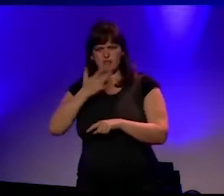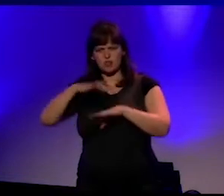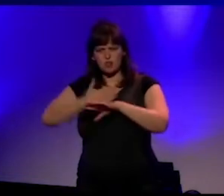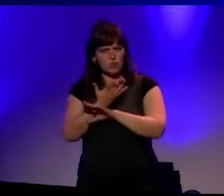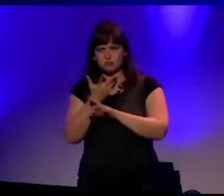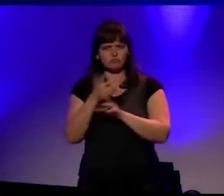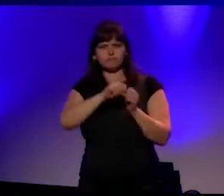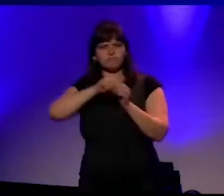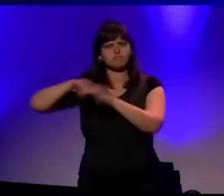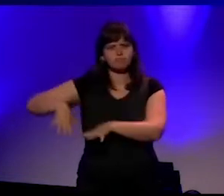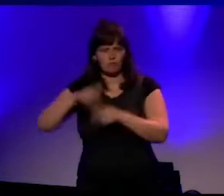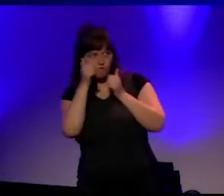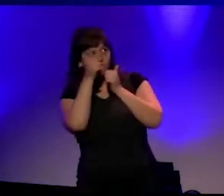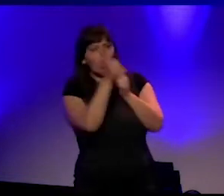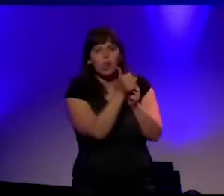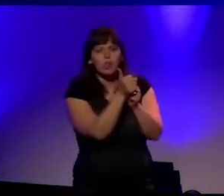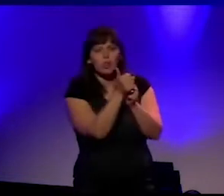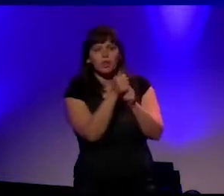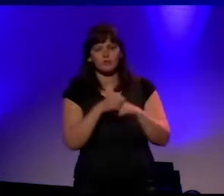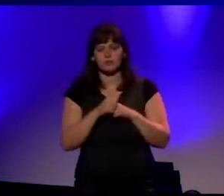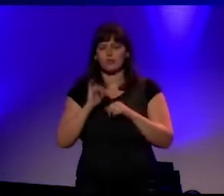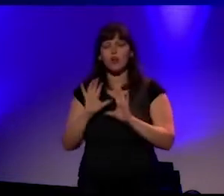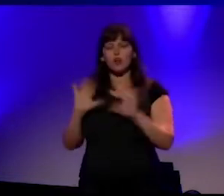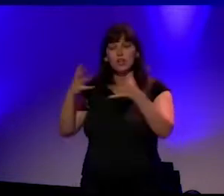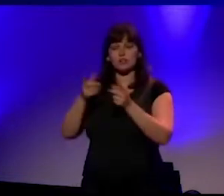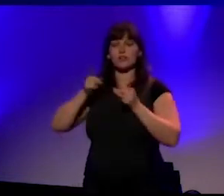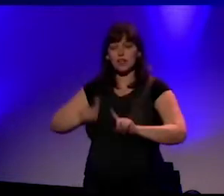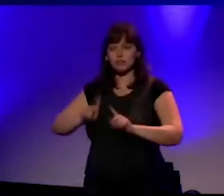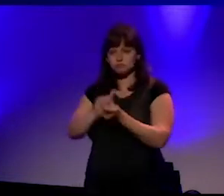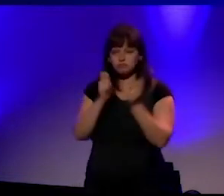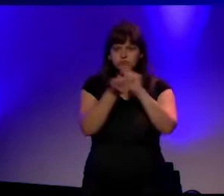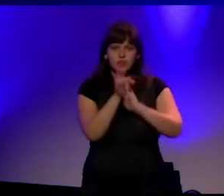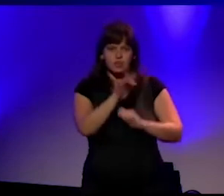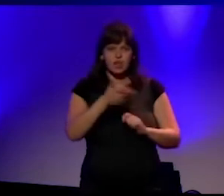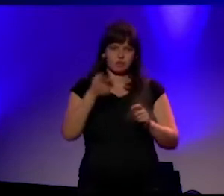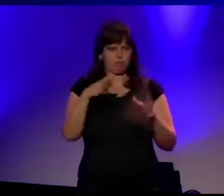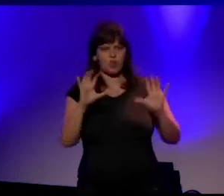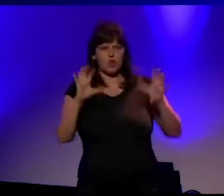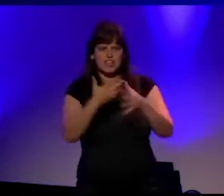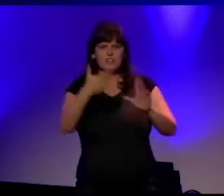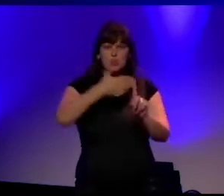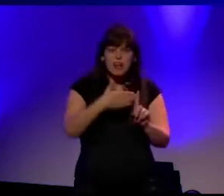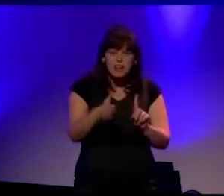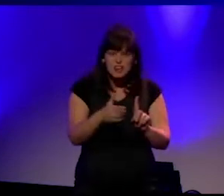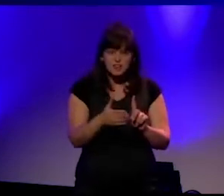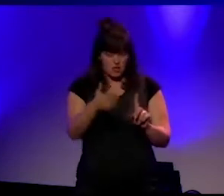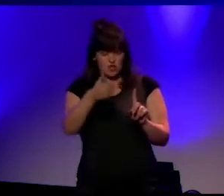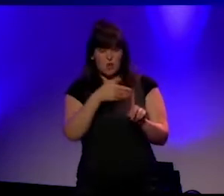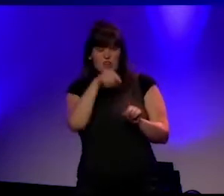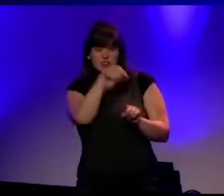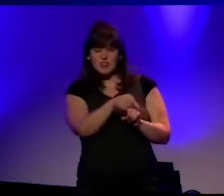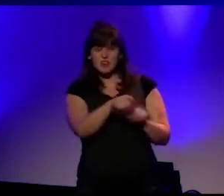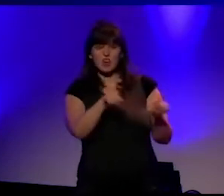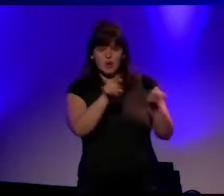over collectief gedrag en hoe collectief gedrag evolueert naar collectief geweld. En collectief geweld dat zich